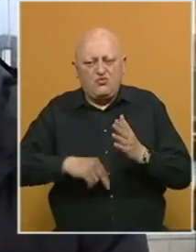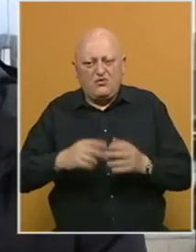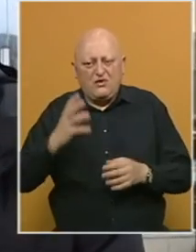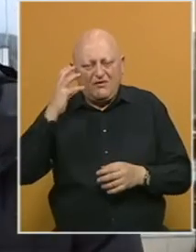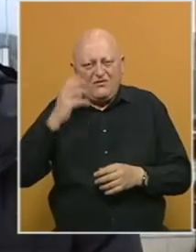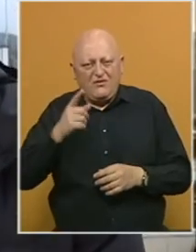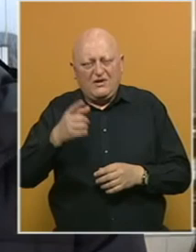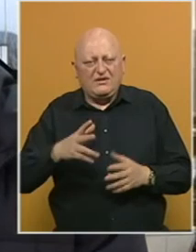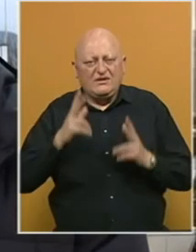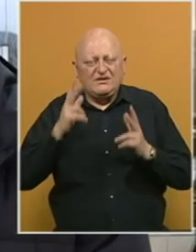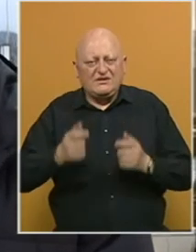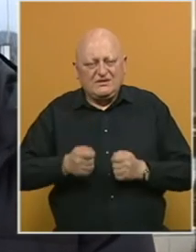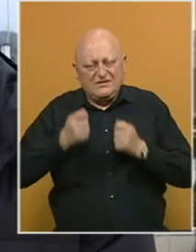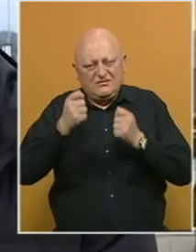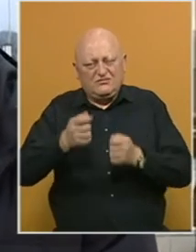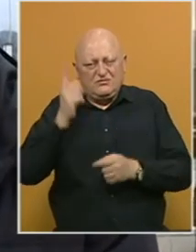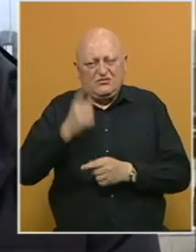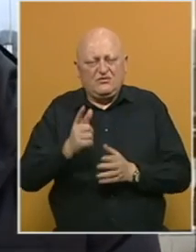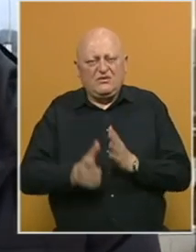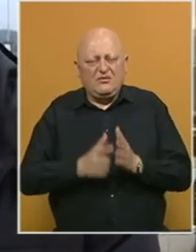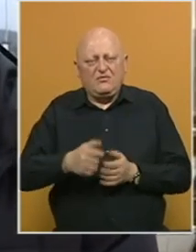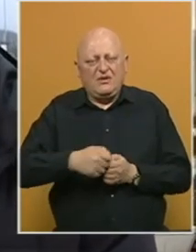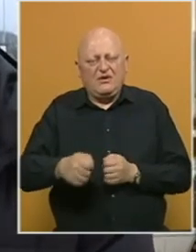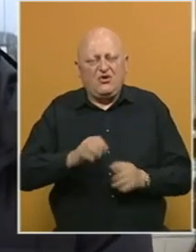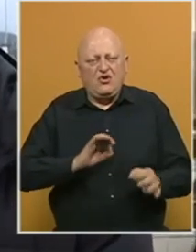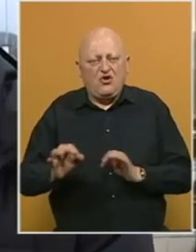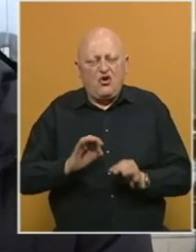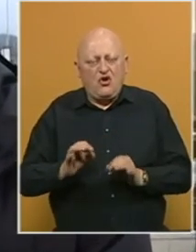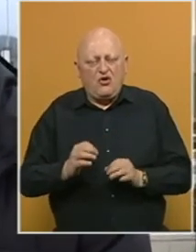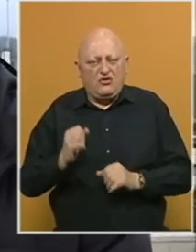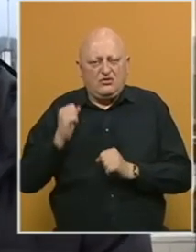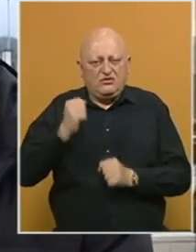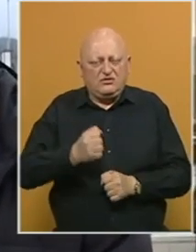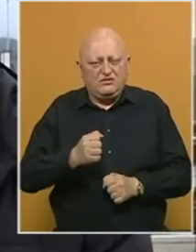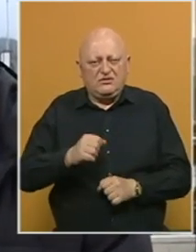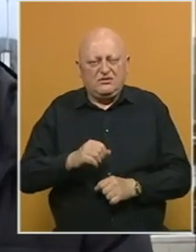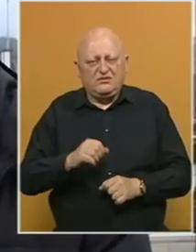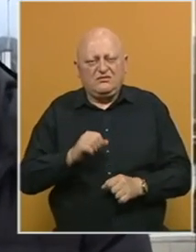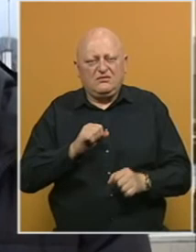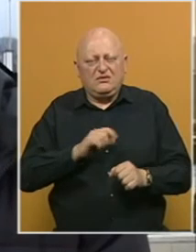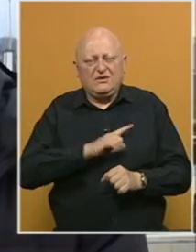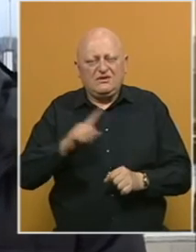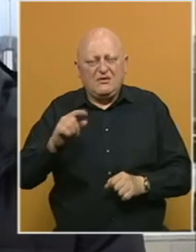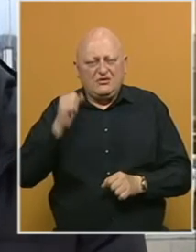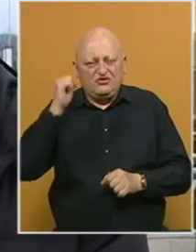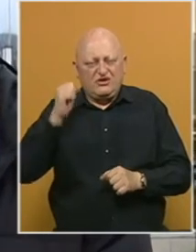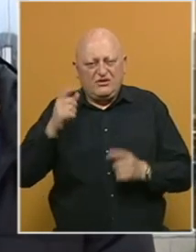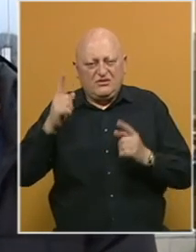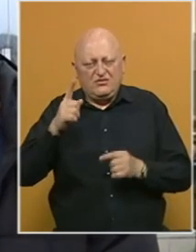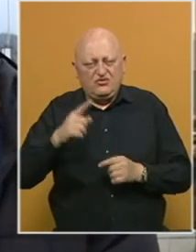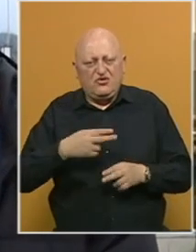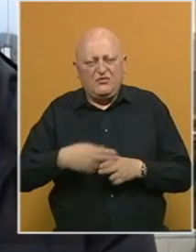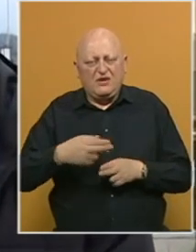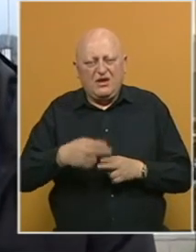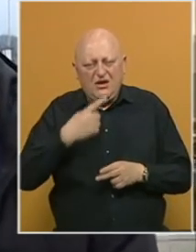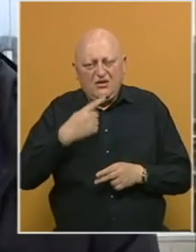svoj zahtjev za određivanje privremene mjere osiguranja, donošenje privremene zabrane štrajka od suda. I baš u tom rješenju